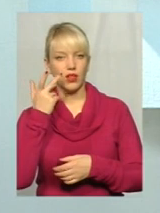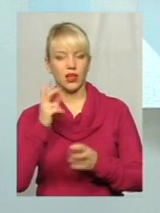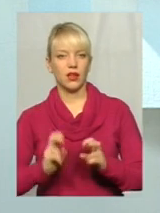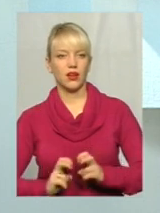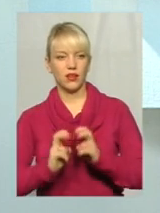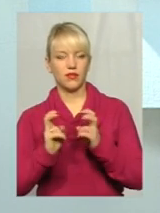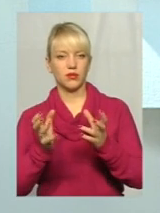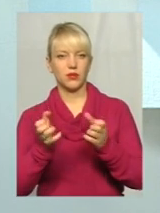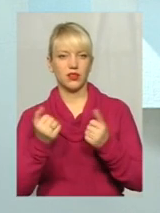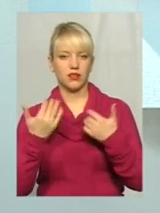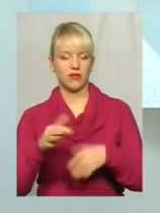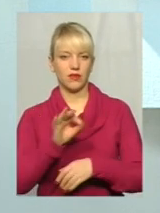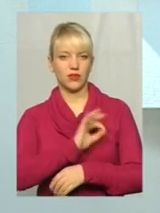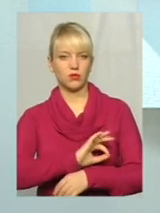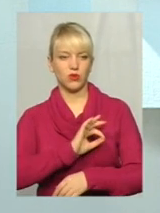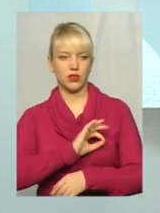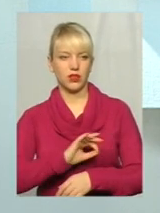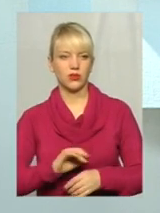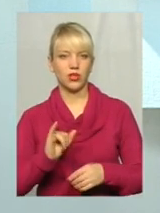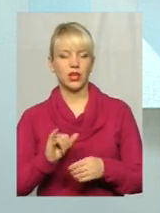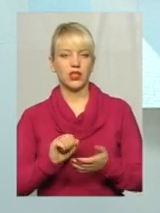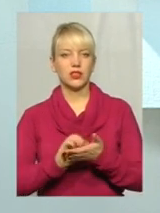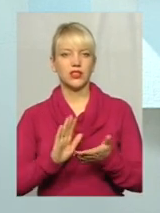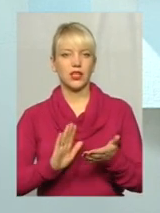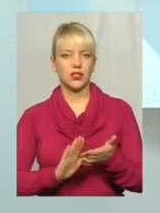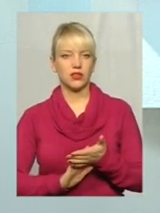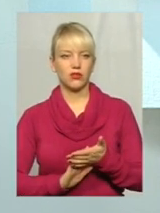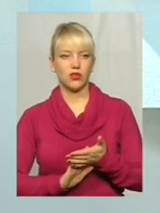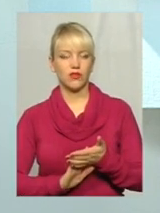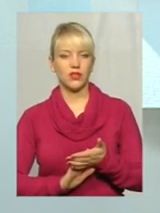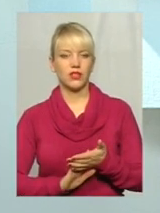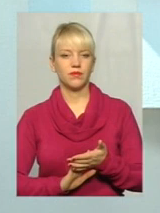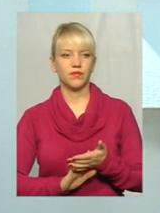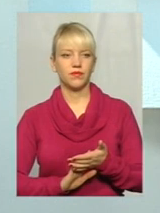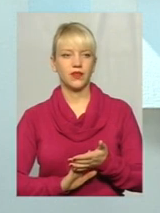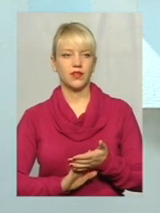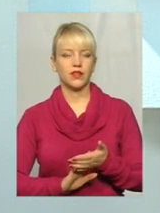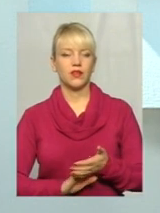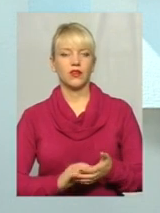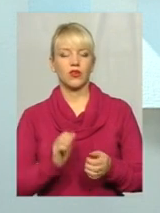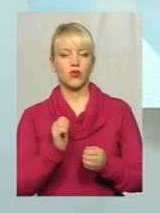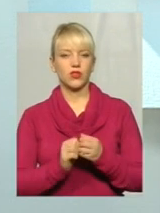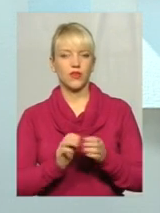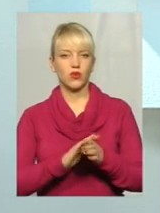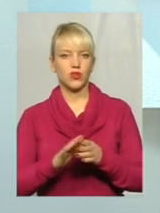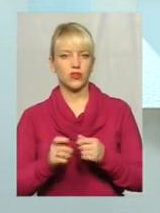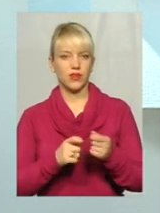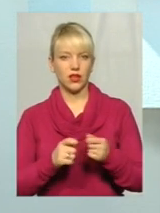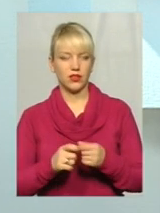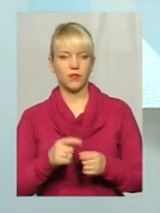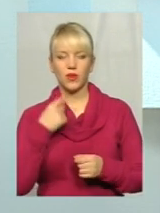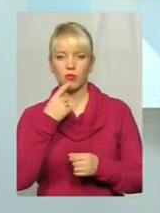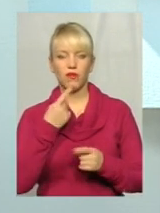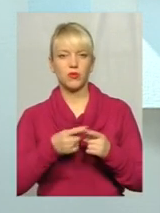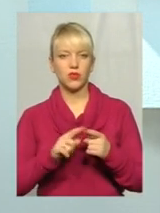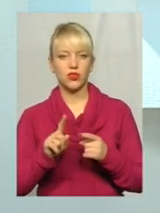прийняти вже в експлуатацію і зареєстрований Центральним органом виконавчої влади. Мова йде про те, що і